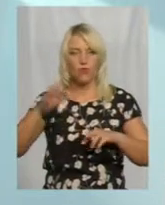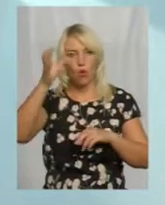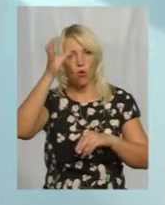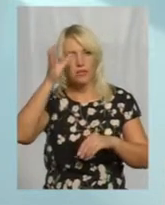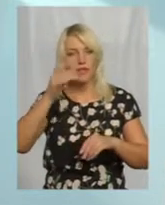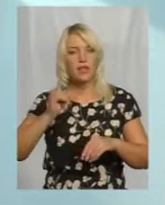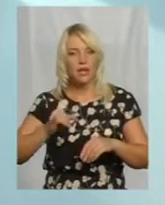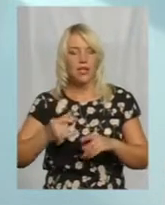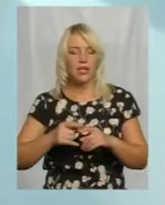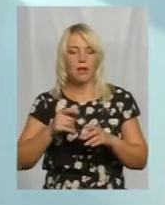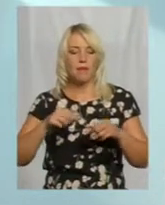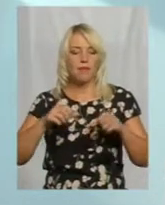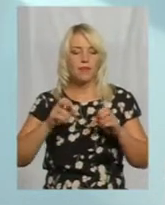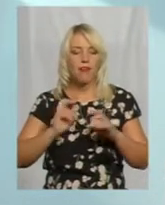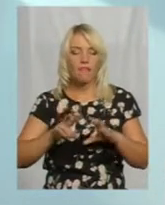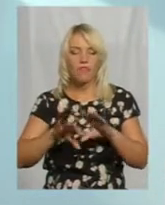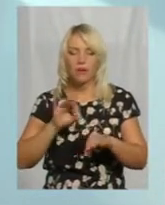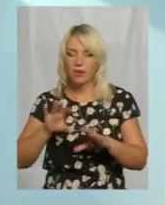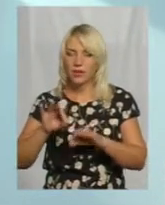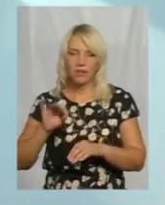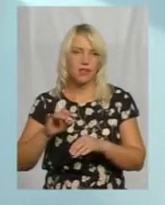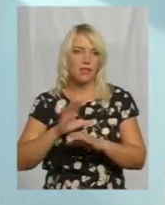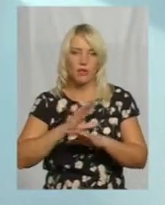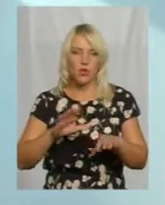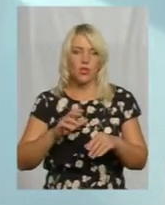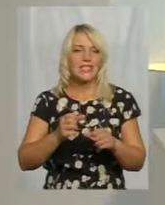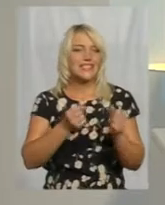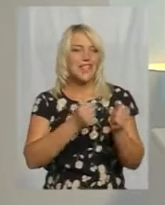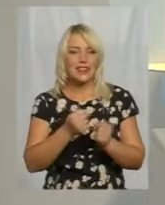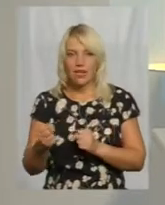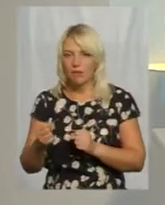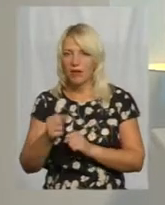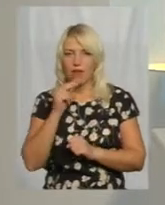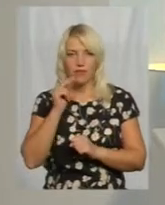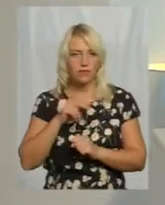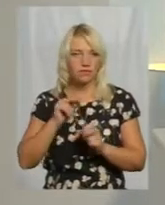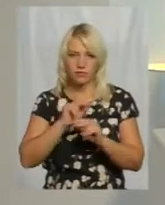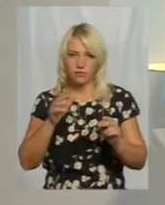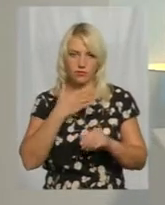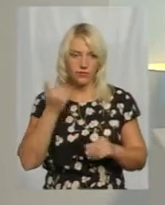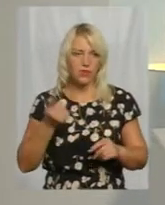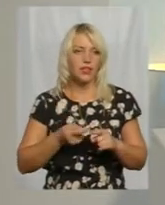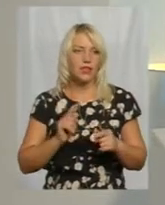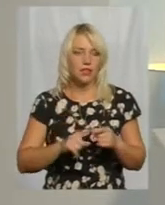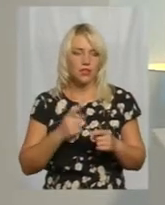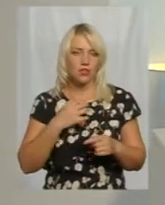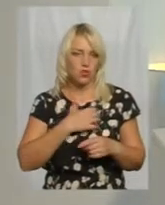правильно вибрати, не було в області. Затримка не за вчителями? Затримка не за вчителями. Основні такі версії,